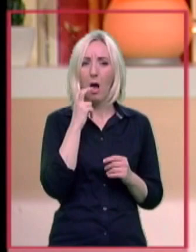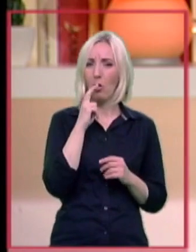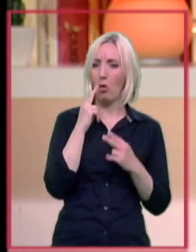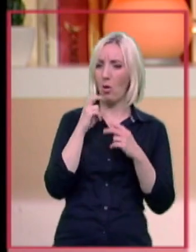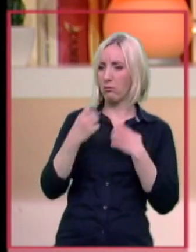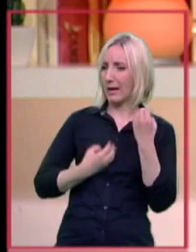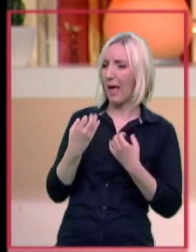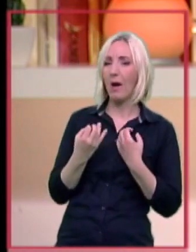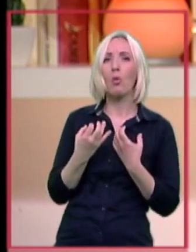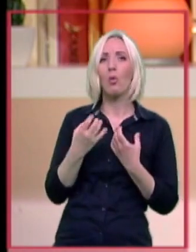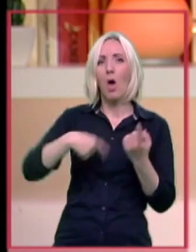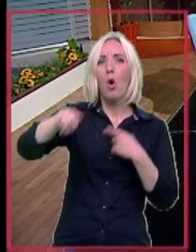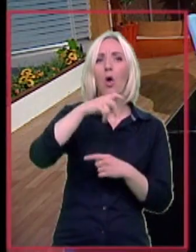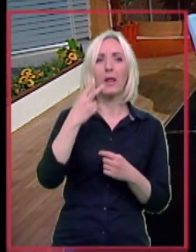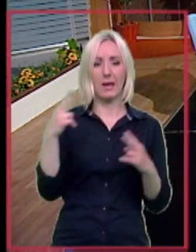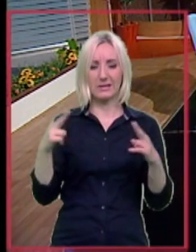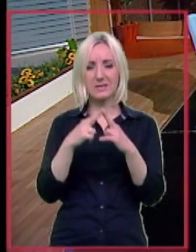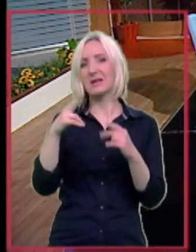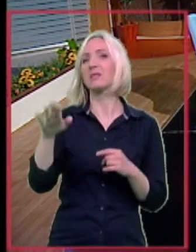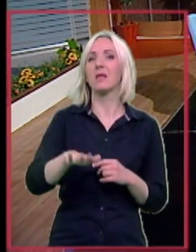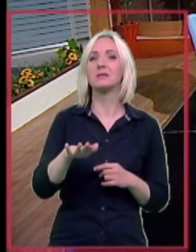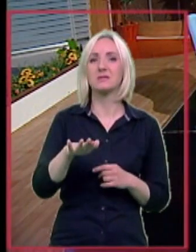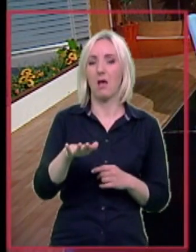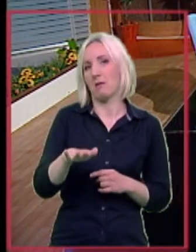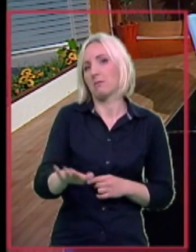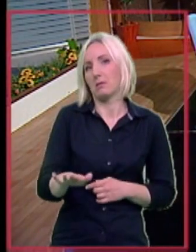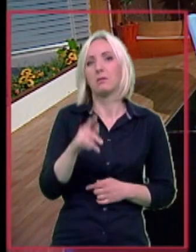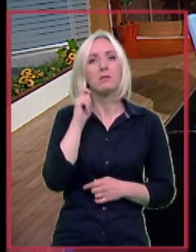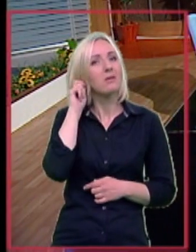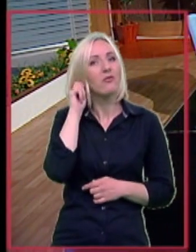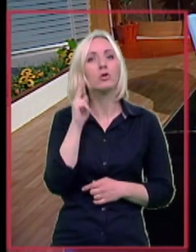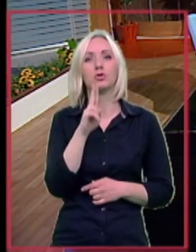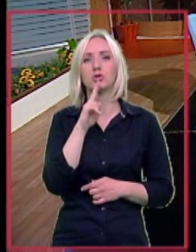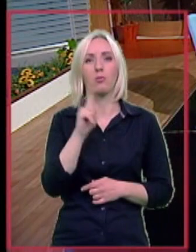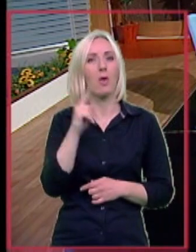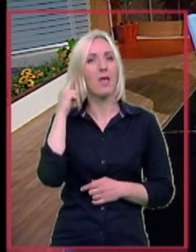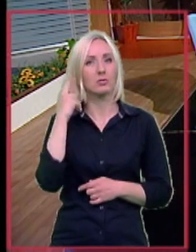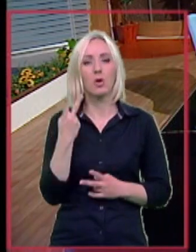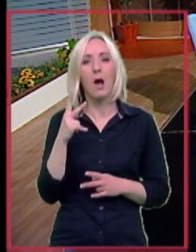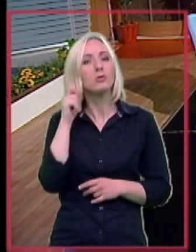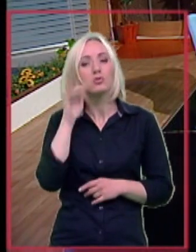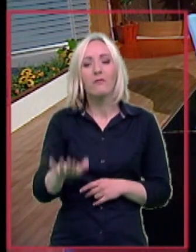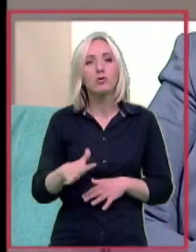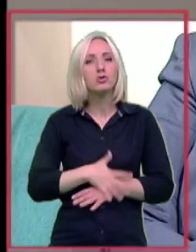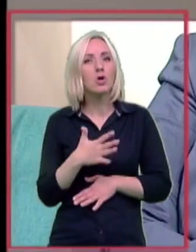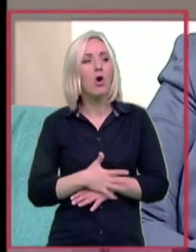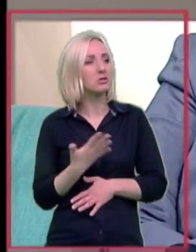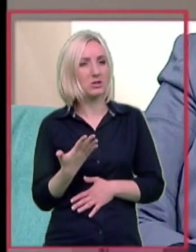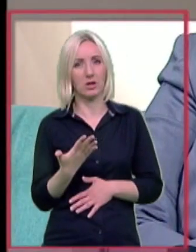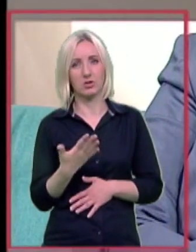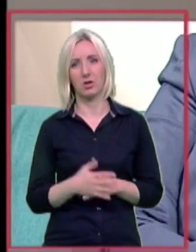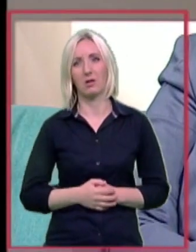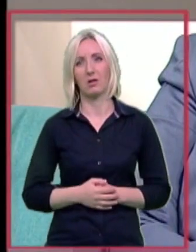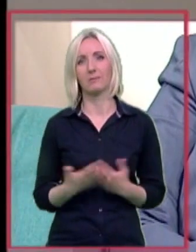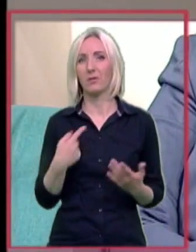nekoga, odnosno kada se susrete sa nekim ko ne čuje? Kako su devojčice to osjećale, da tako kažem, na svoje koži? Pa znate